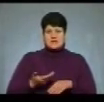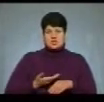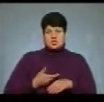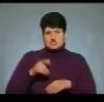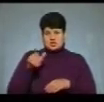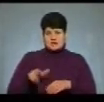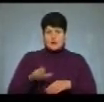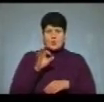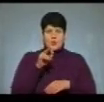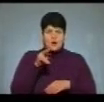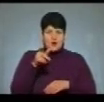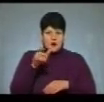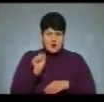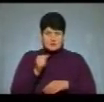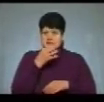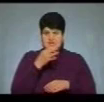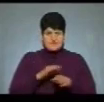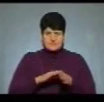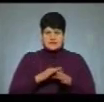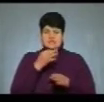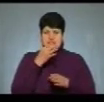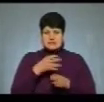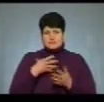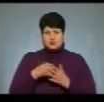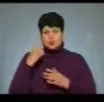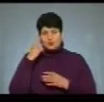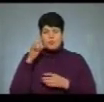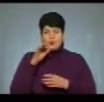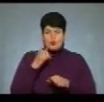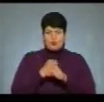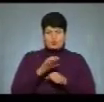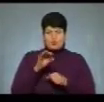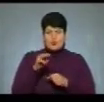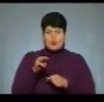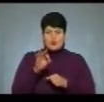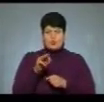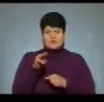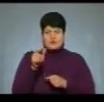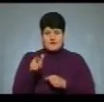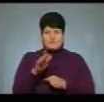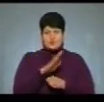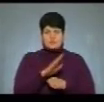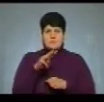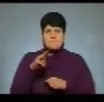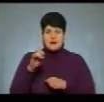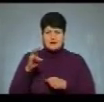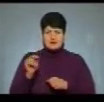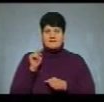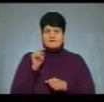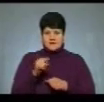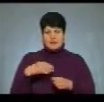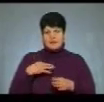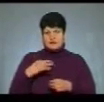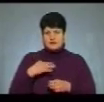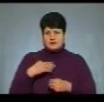Коропець Ольга не назвала свого прізвища. Розповіла свою думку про роботу голови ОТГ Володимира Мельника. Він халатно